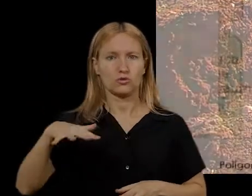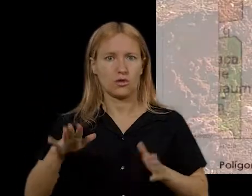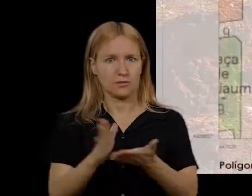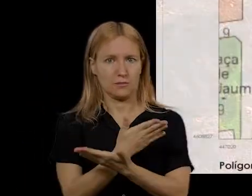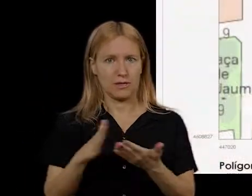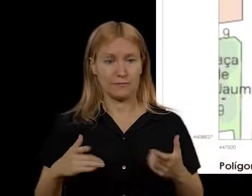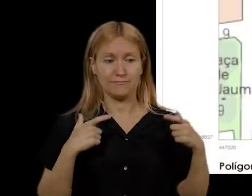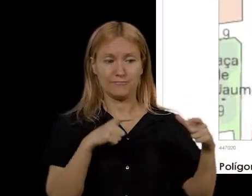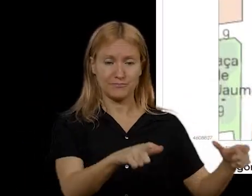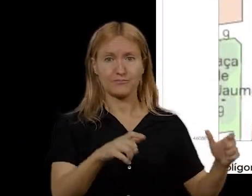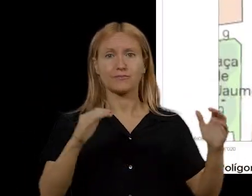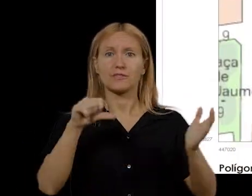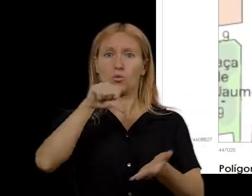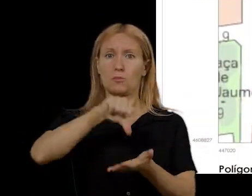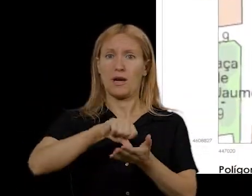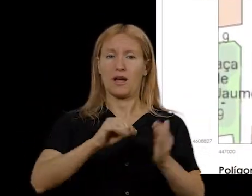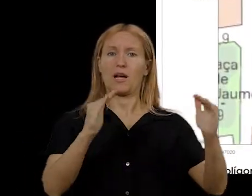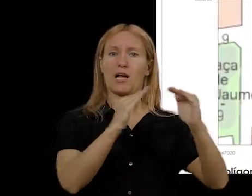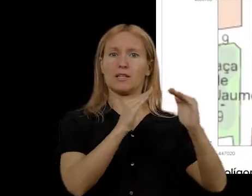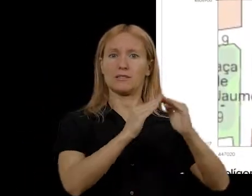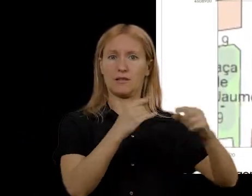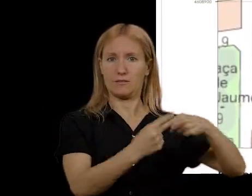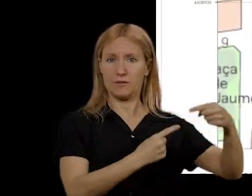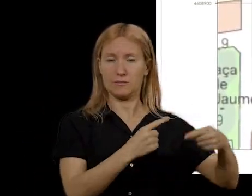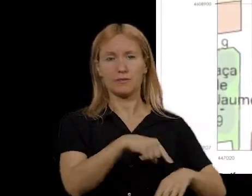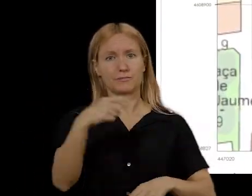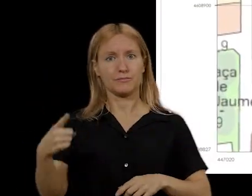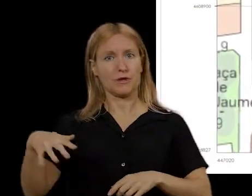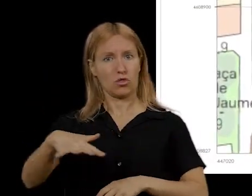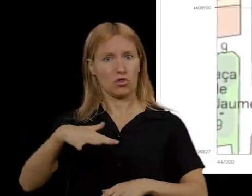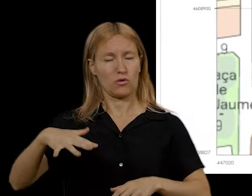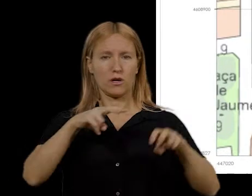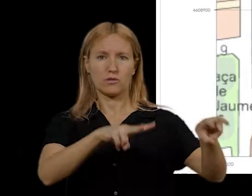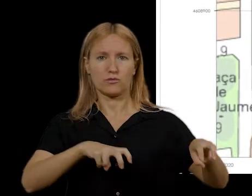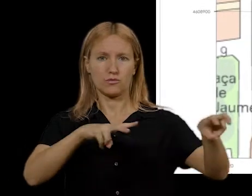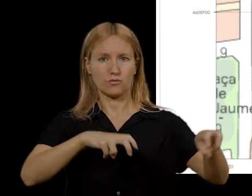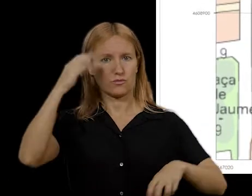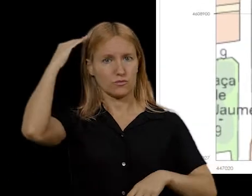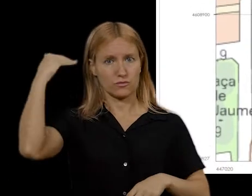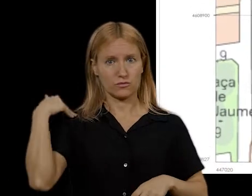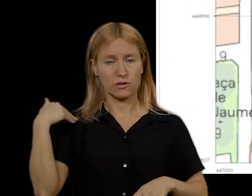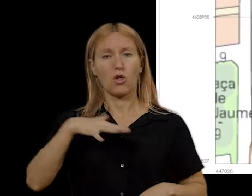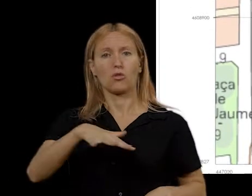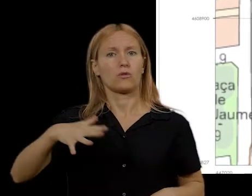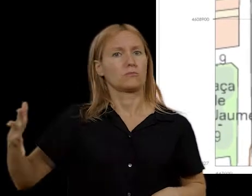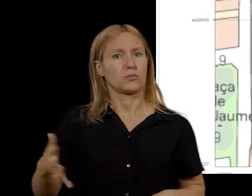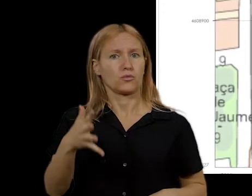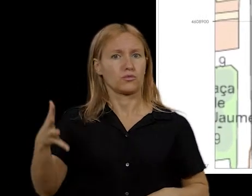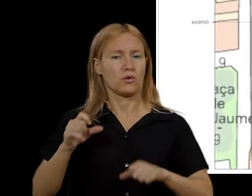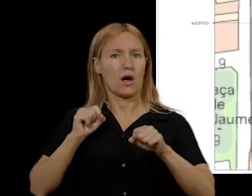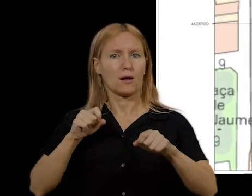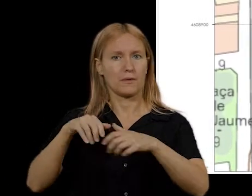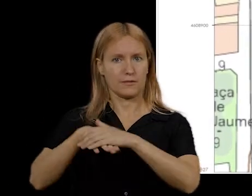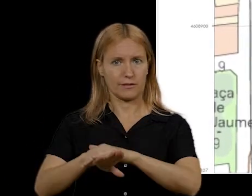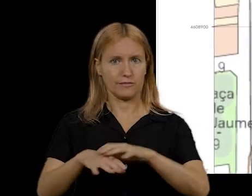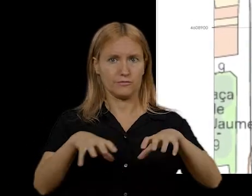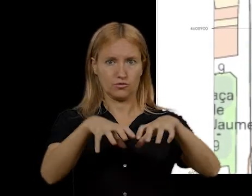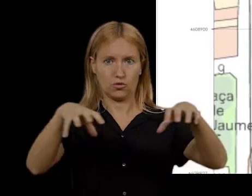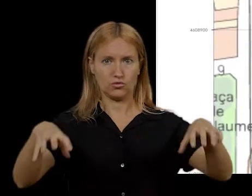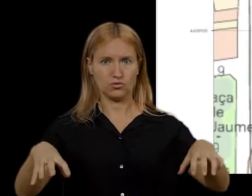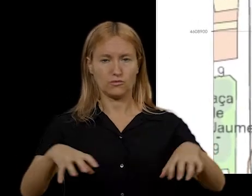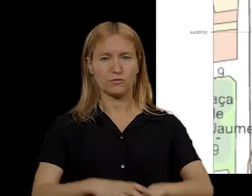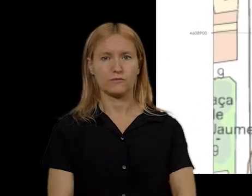diferenciats, la parts urbana, amb la domus o casa residencial, i la parts rústica, o zona de producció i de magatzem.